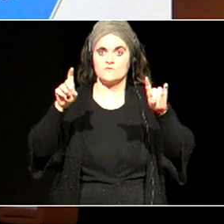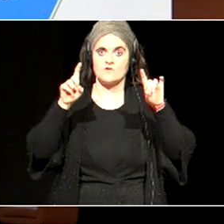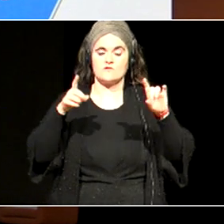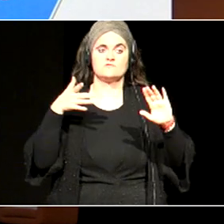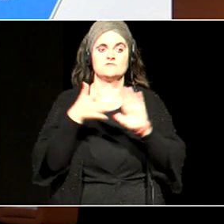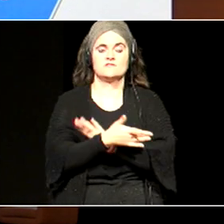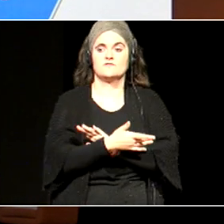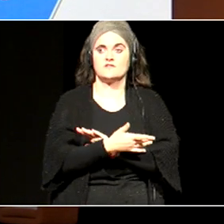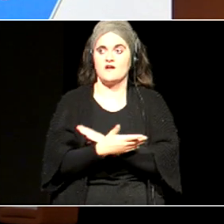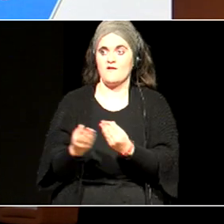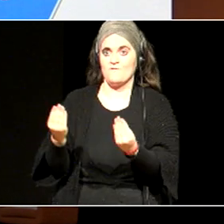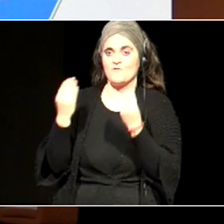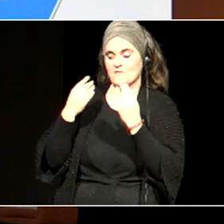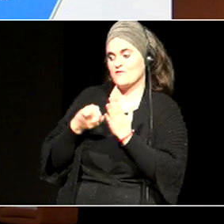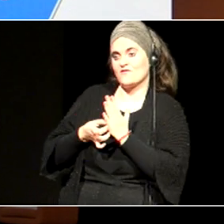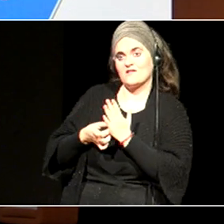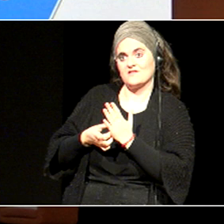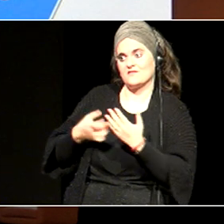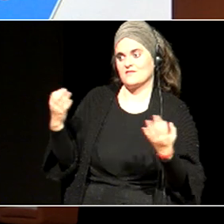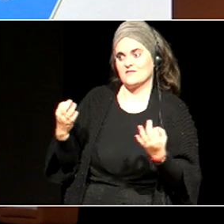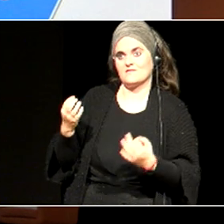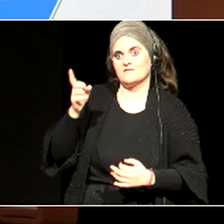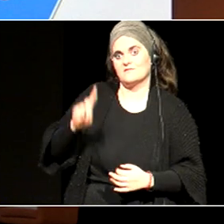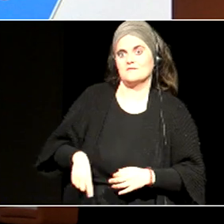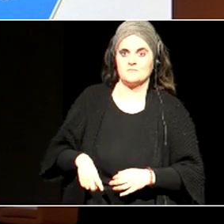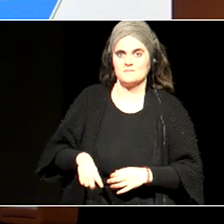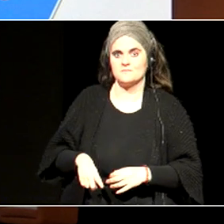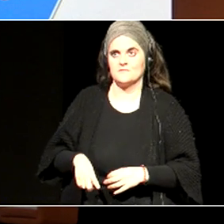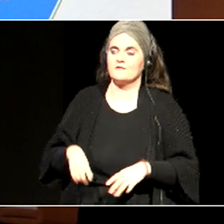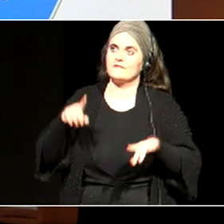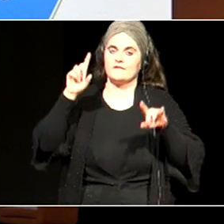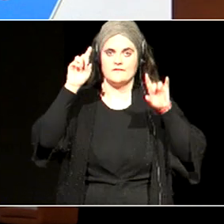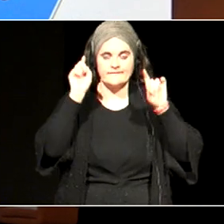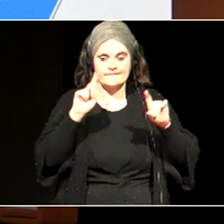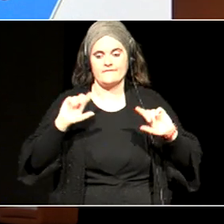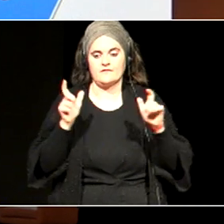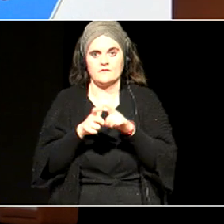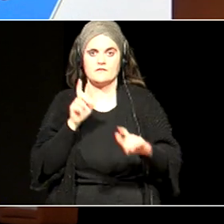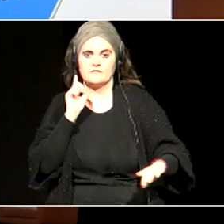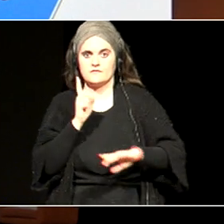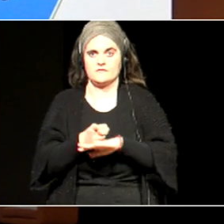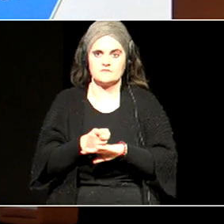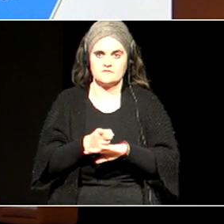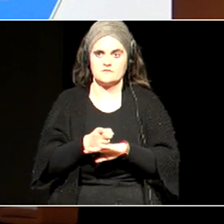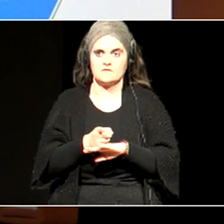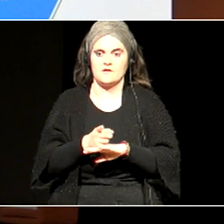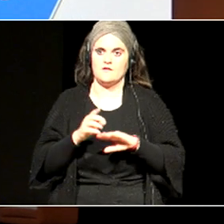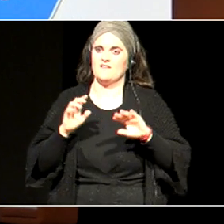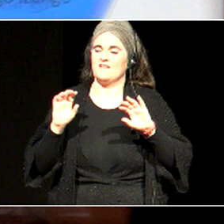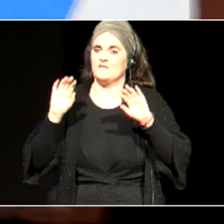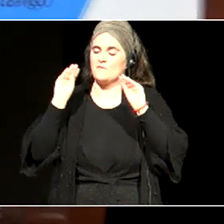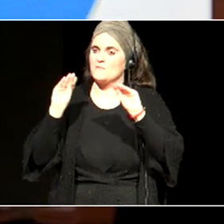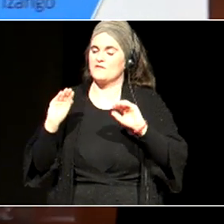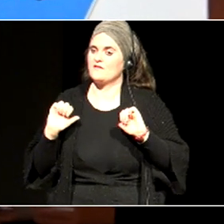kalitatezko prestakuntza hori, ezinbestekoa da, irakasleak, zuzendaritzataldeak, asierako prestakuntza,